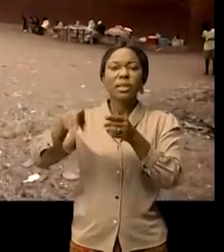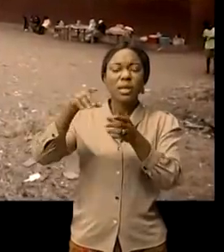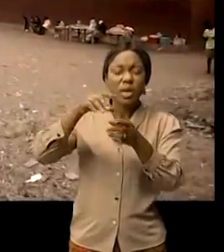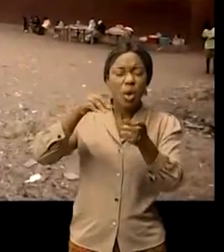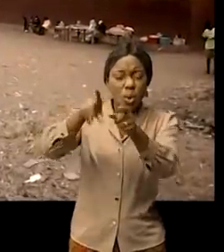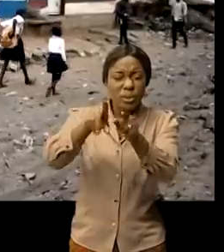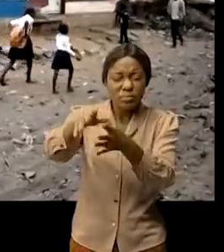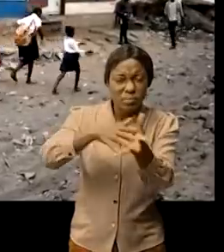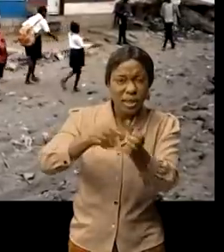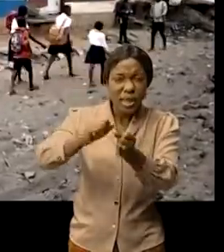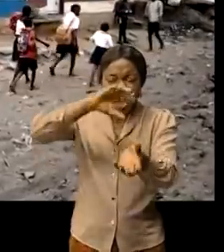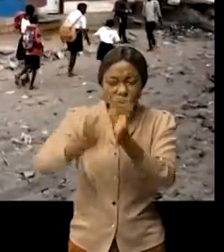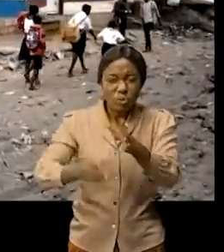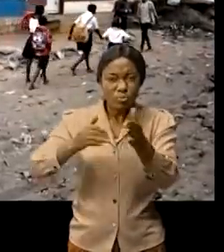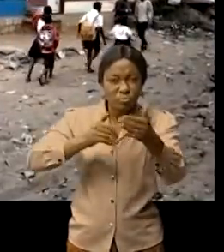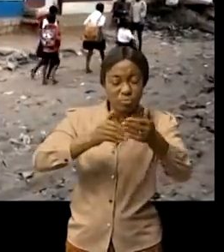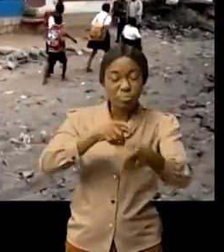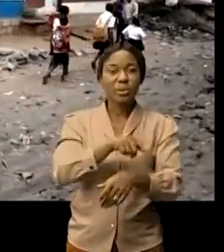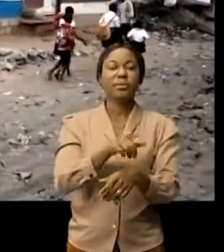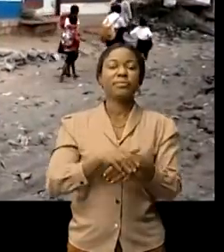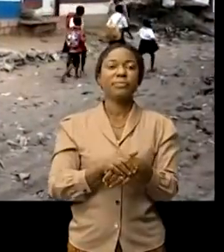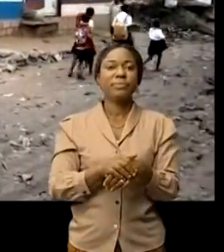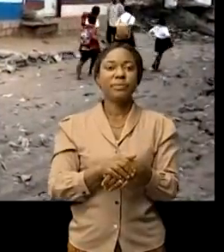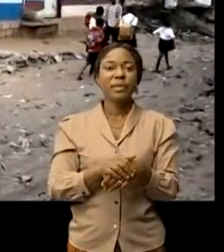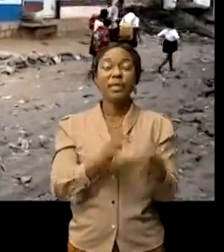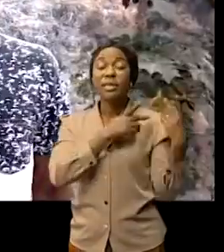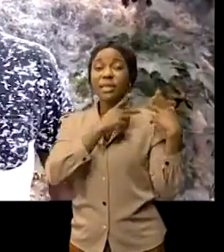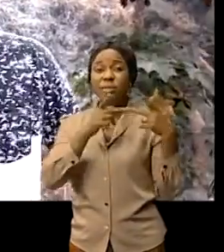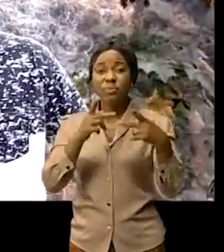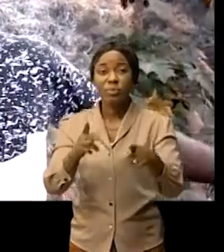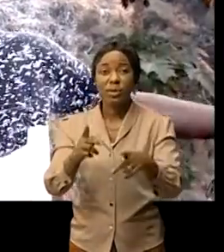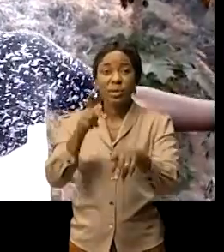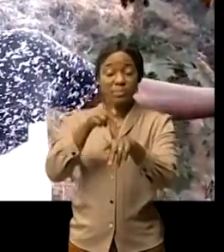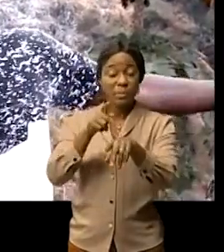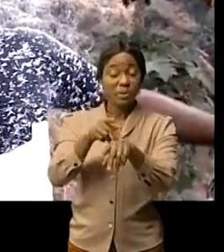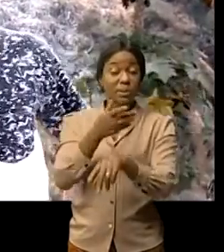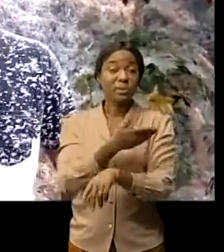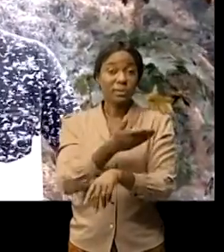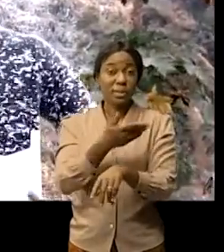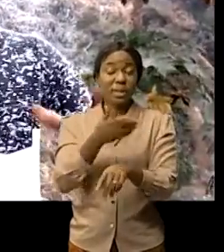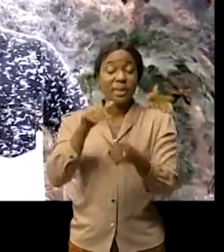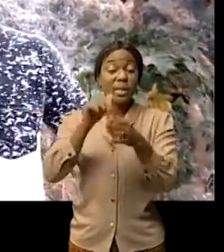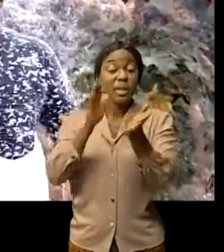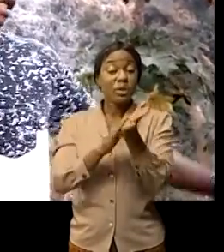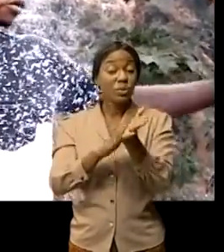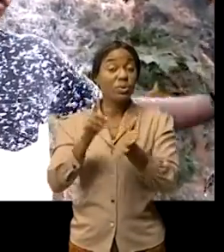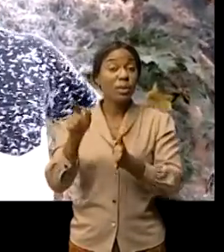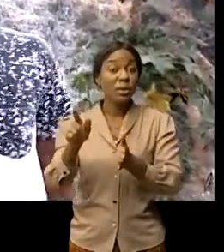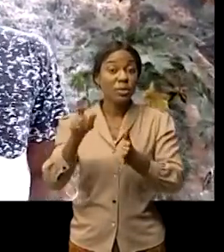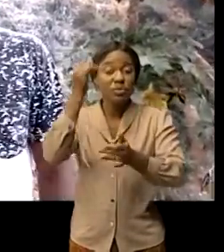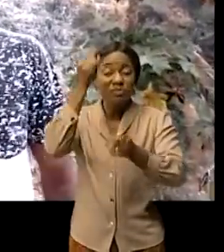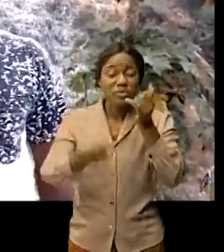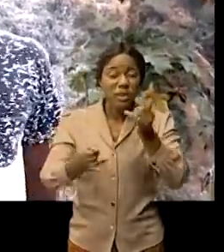qui prend déjà sa direction depuis que les paroissiens de Saint-Maximilien colbe ont terminé leurs travaux